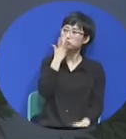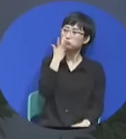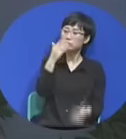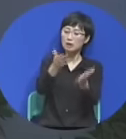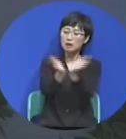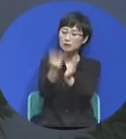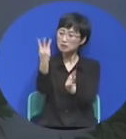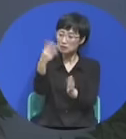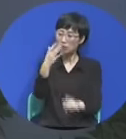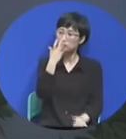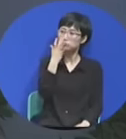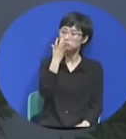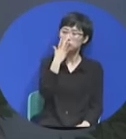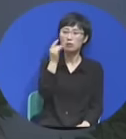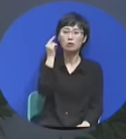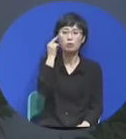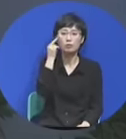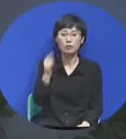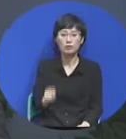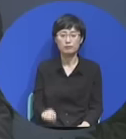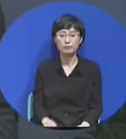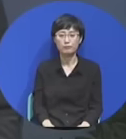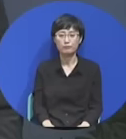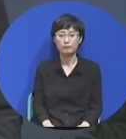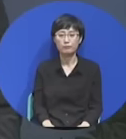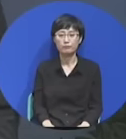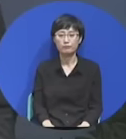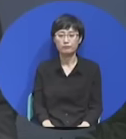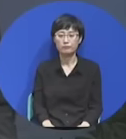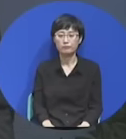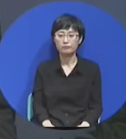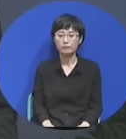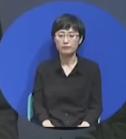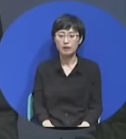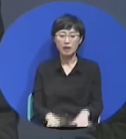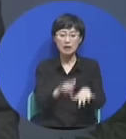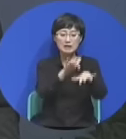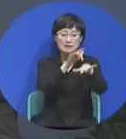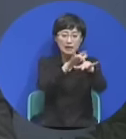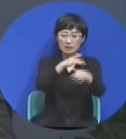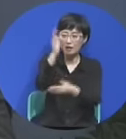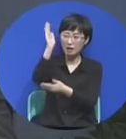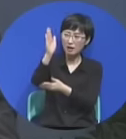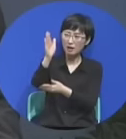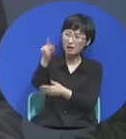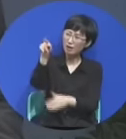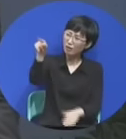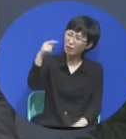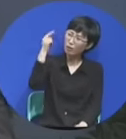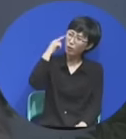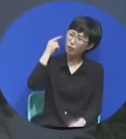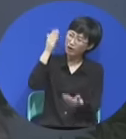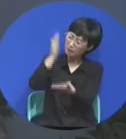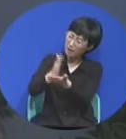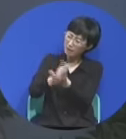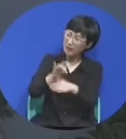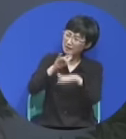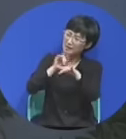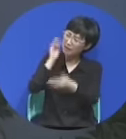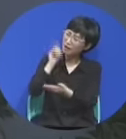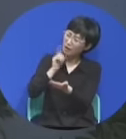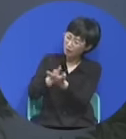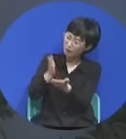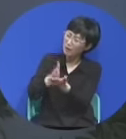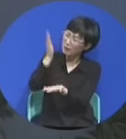어떻게 우리가 아직 못 보 보 이런 것 심지어 말이죠 왜 사단 얘기 하느냐 이렇게 질문 하는데 너무나 귀가 찬 일이에요